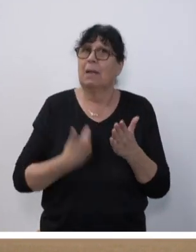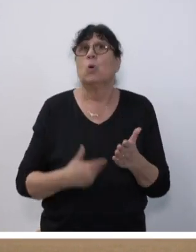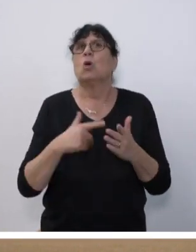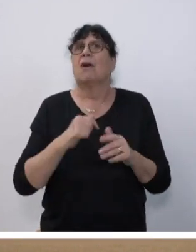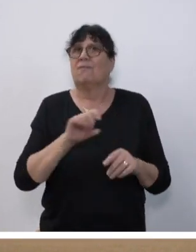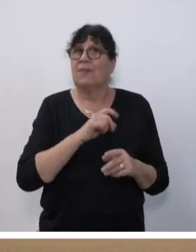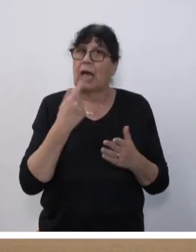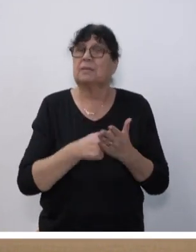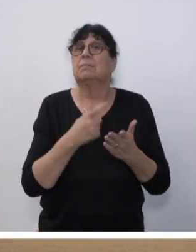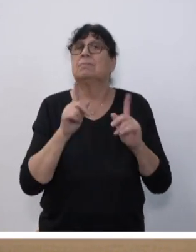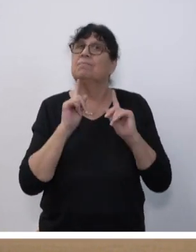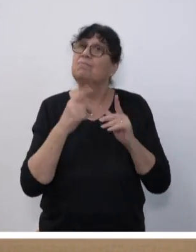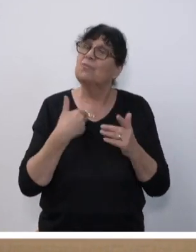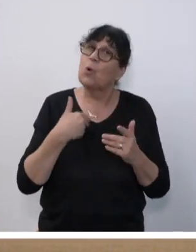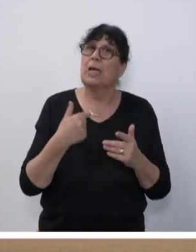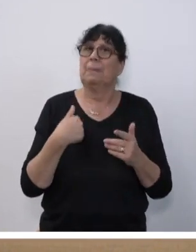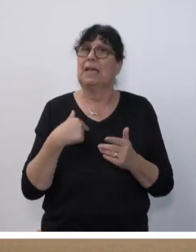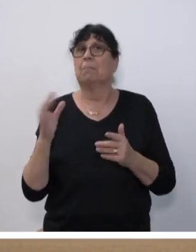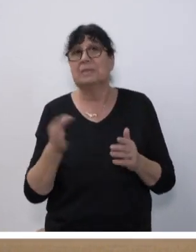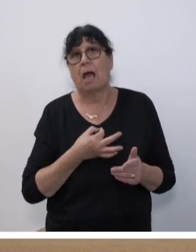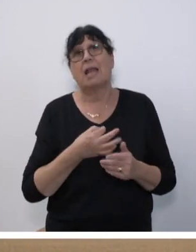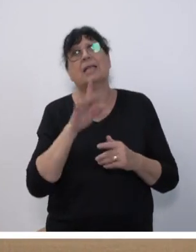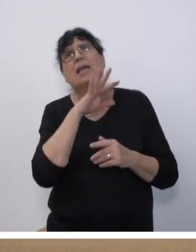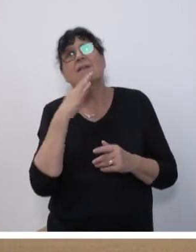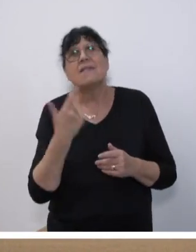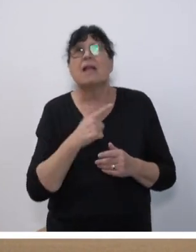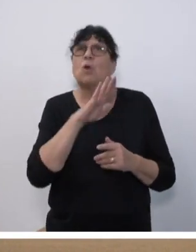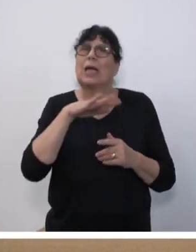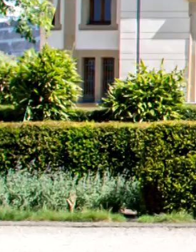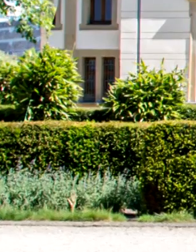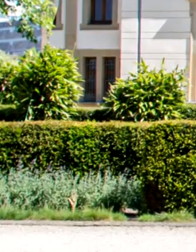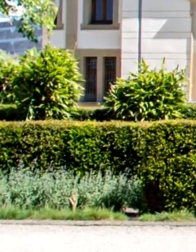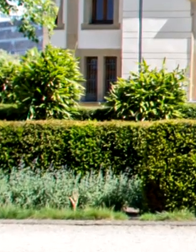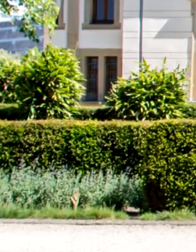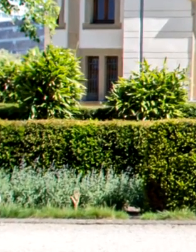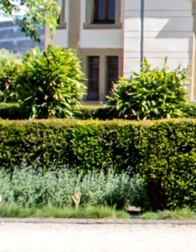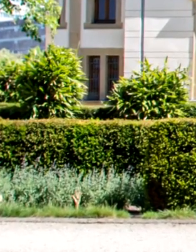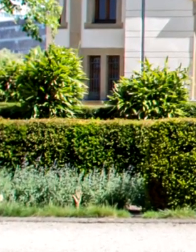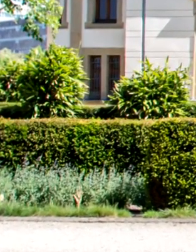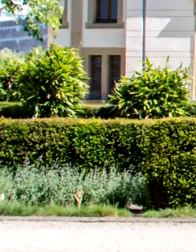Saarland damit für Kinder und Jugendliche bunter, vielfältiger und demokratischer wird. Vielen Dank. Vielen